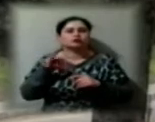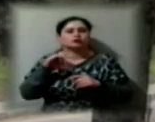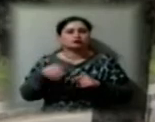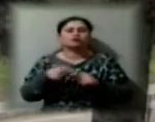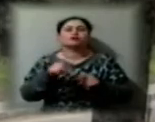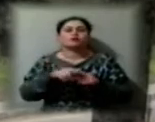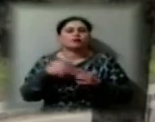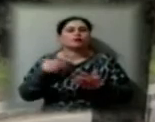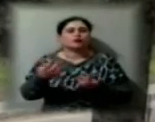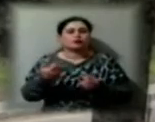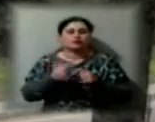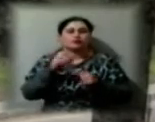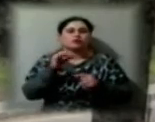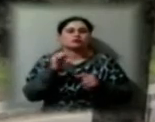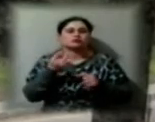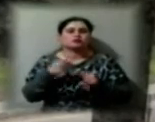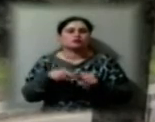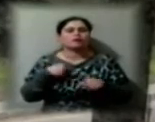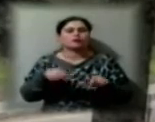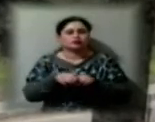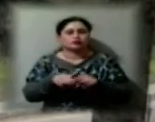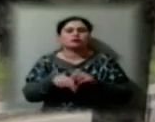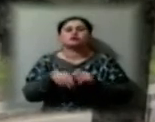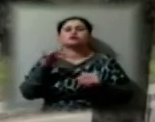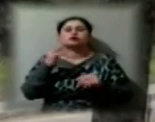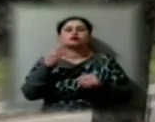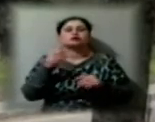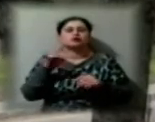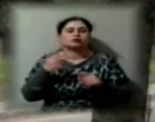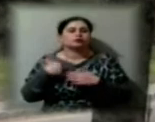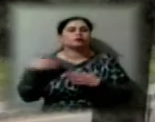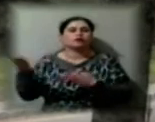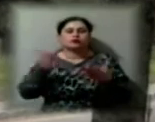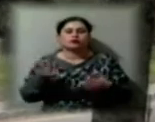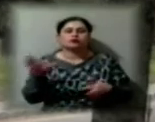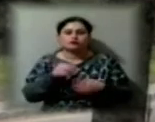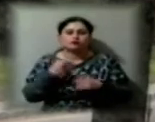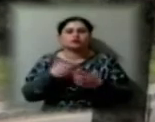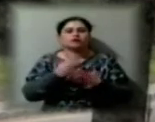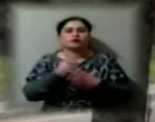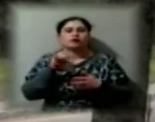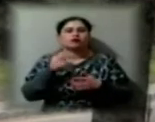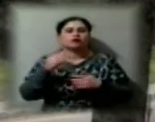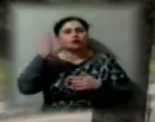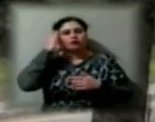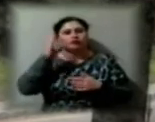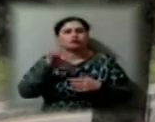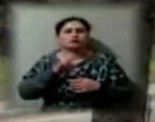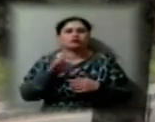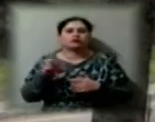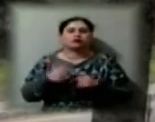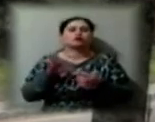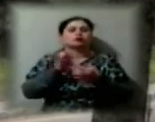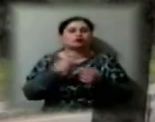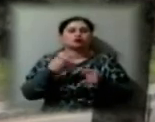компенсацію. Тому я через соціальні мережі запрошував всіх своїх колег, голів ОСББ долучитися до підтримки